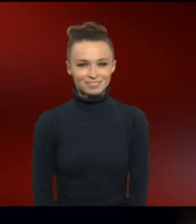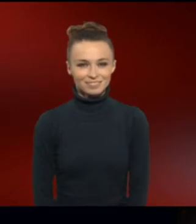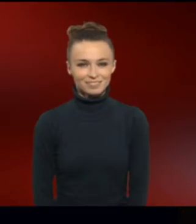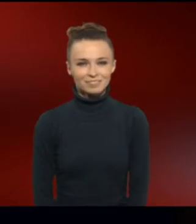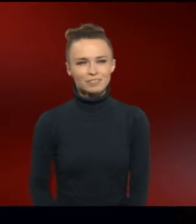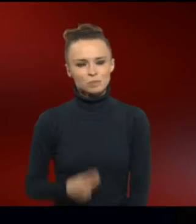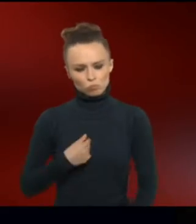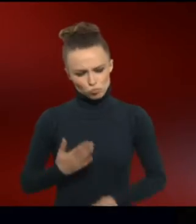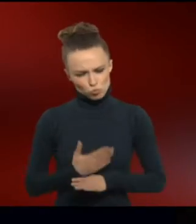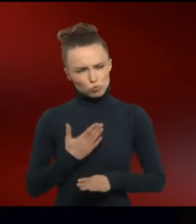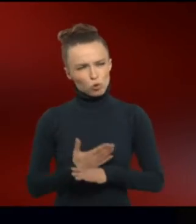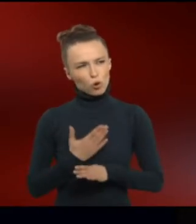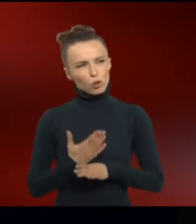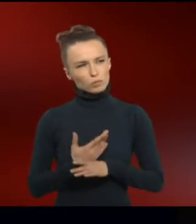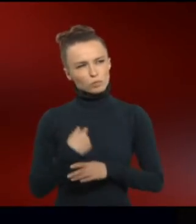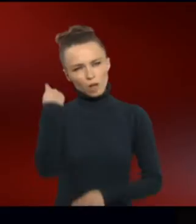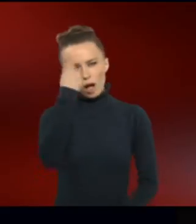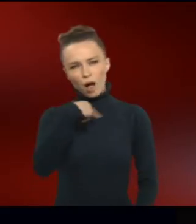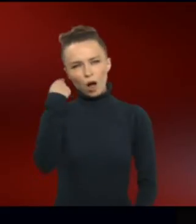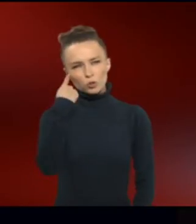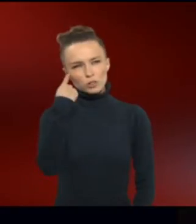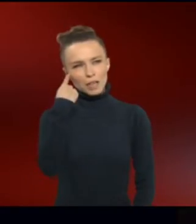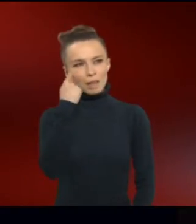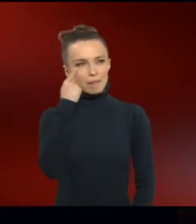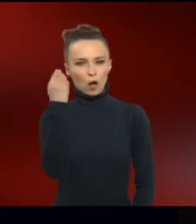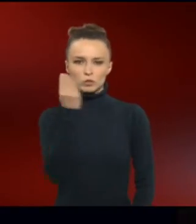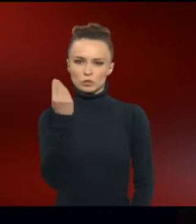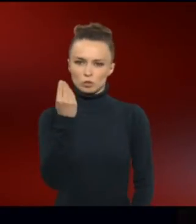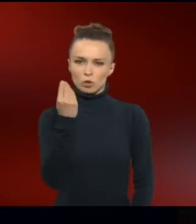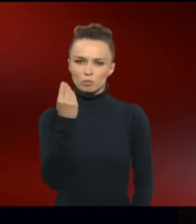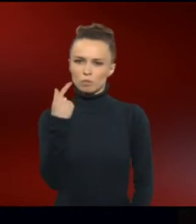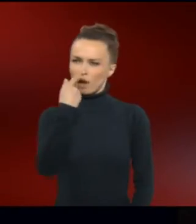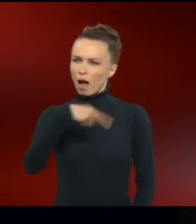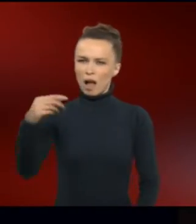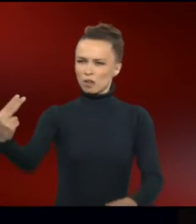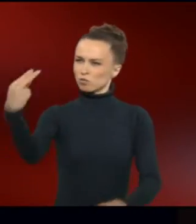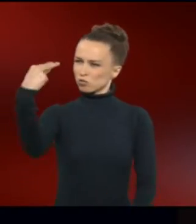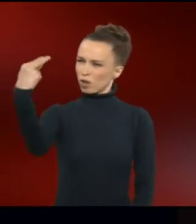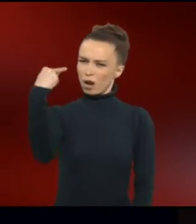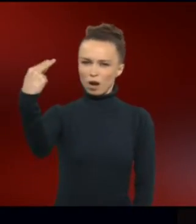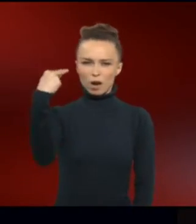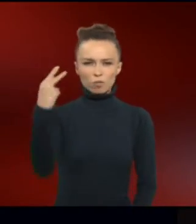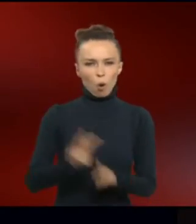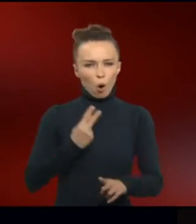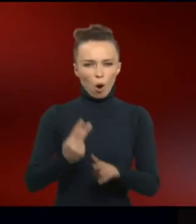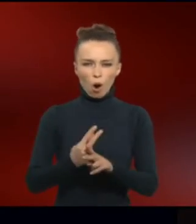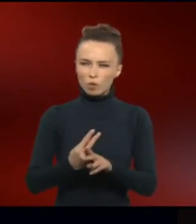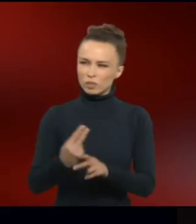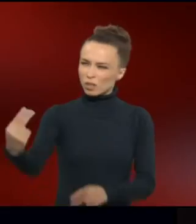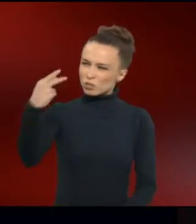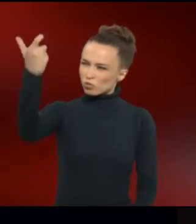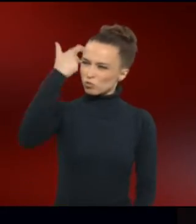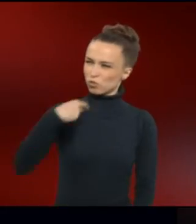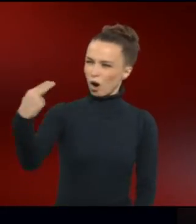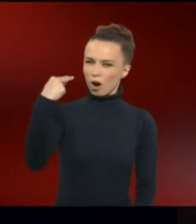Mich stört das Aussehen von Down-Syndrom. Weil mich einer anstarrt. Mich öfters immer anzugucken.